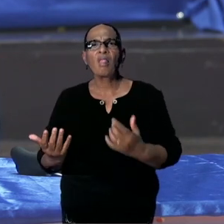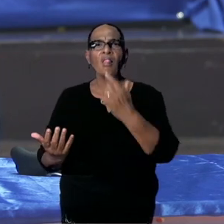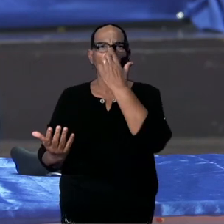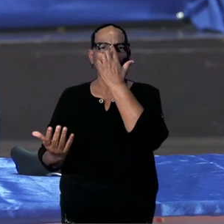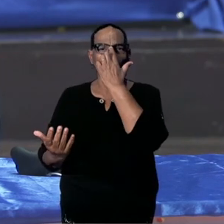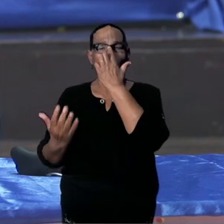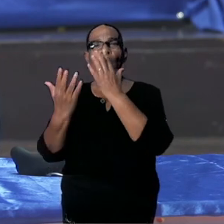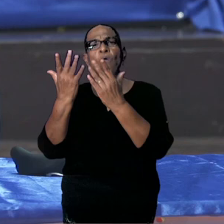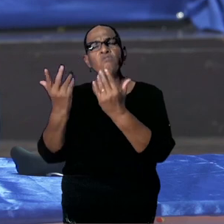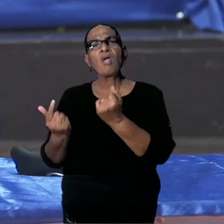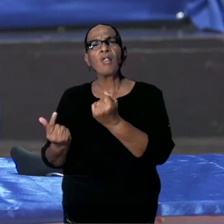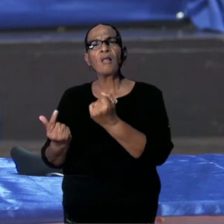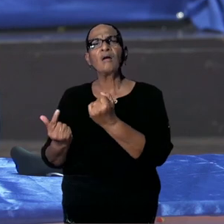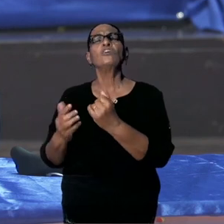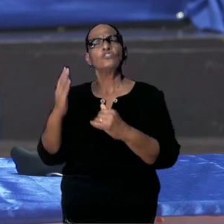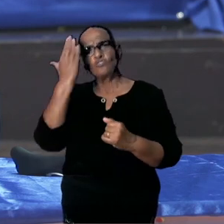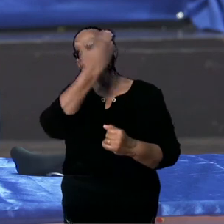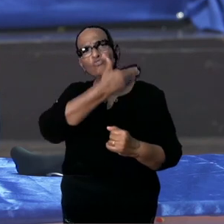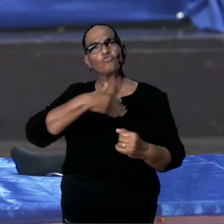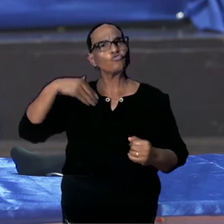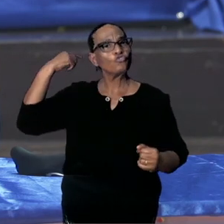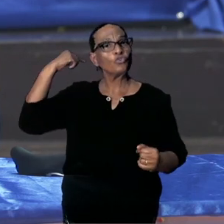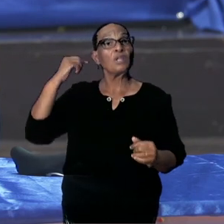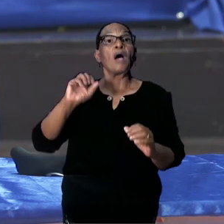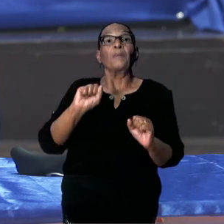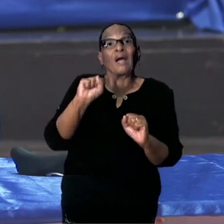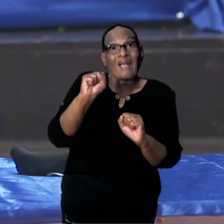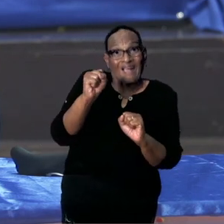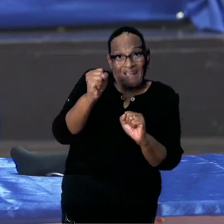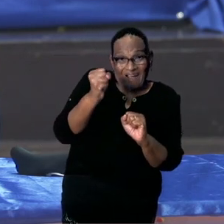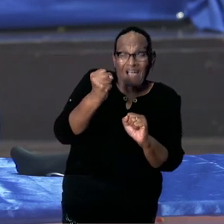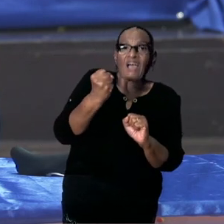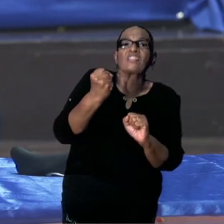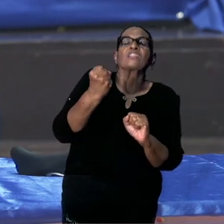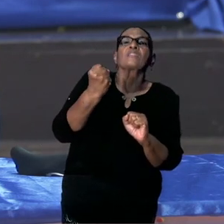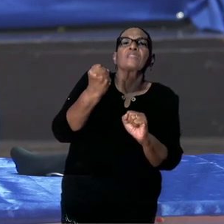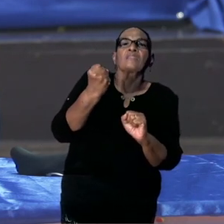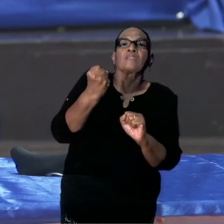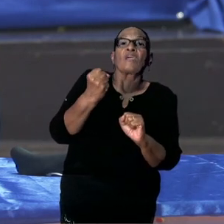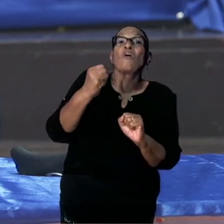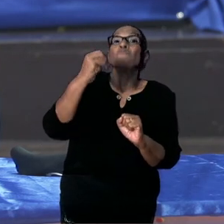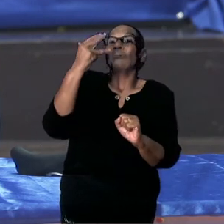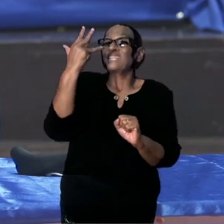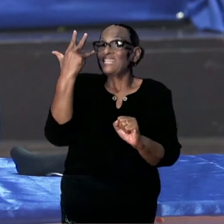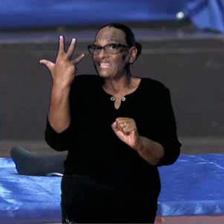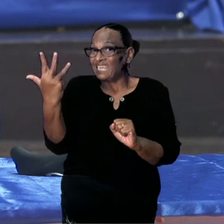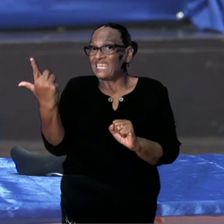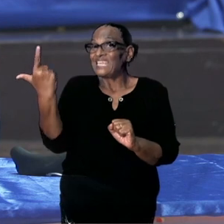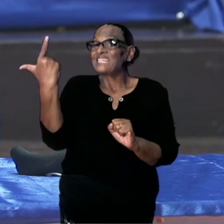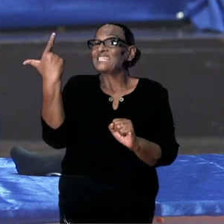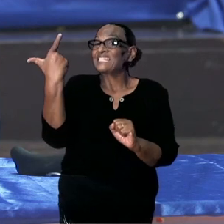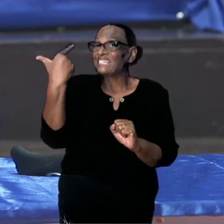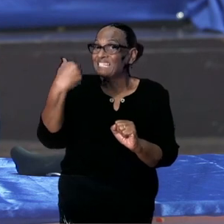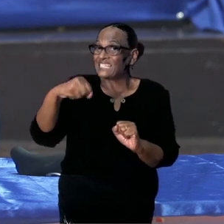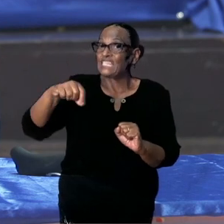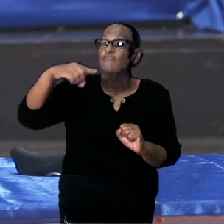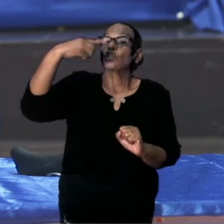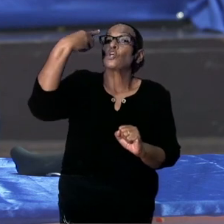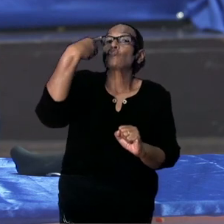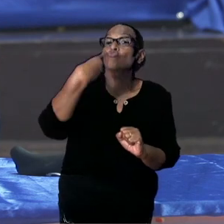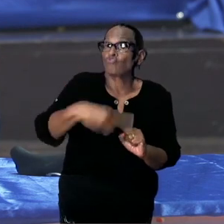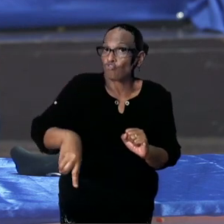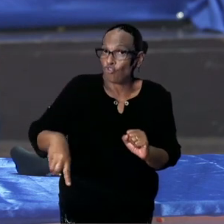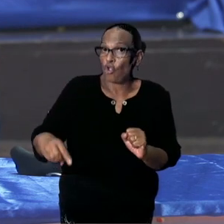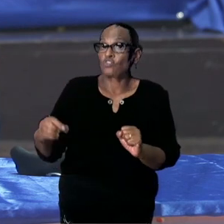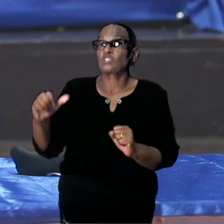concielen. Heeft Suriname de optie om voor 79.200 dosen van